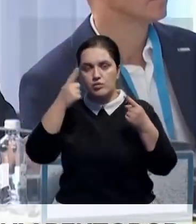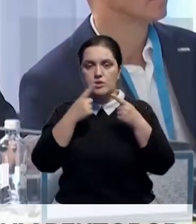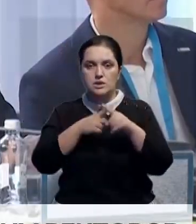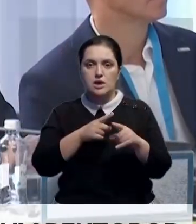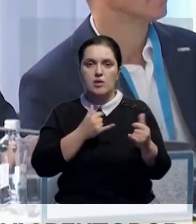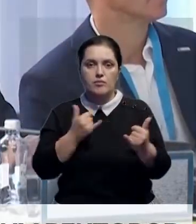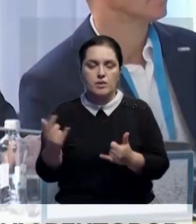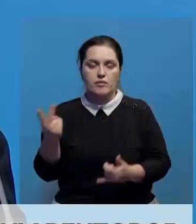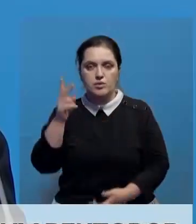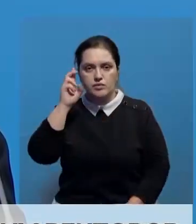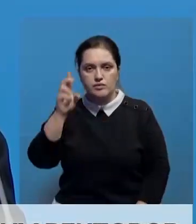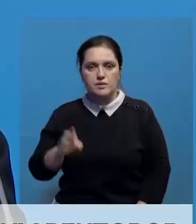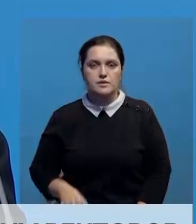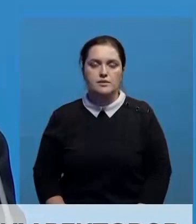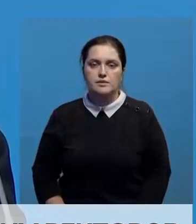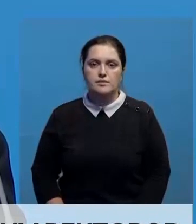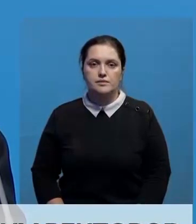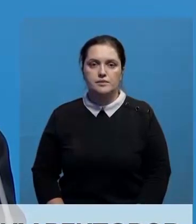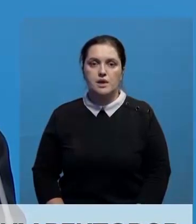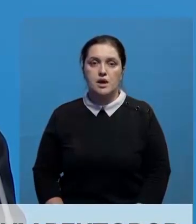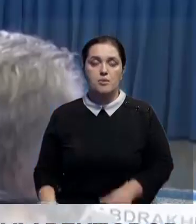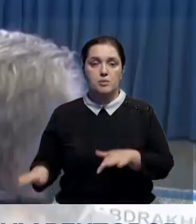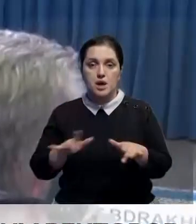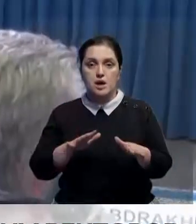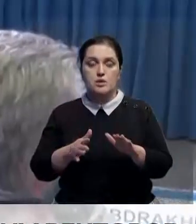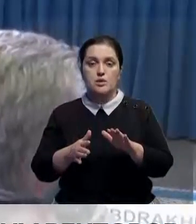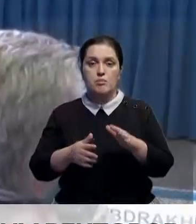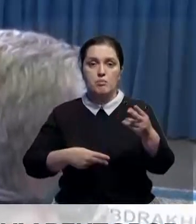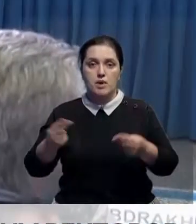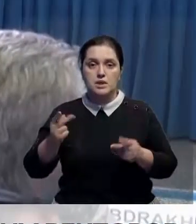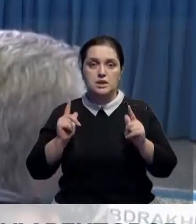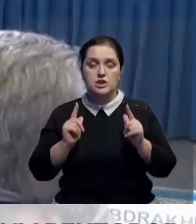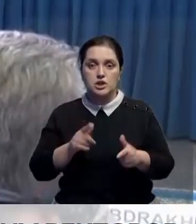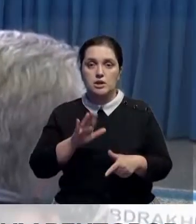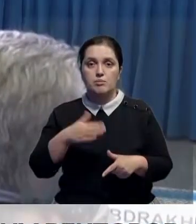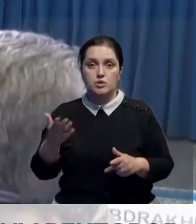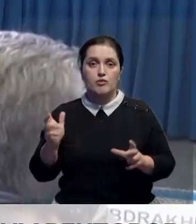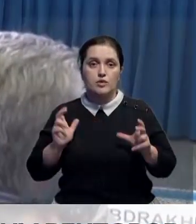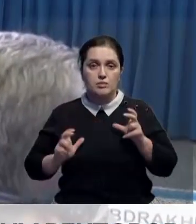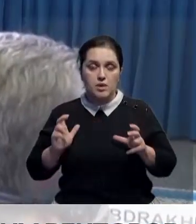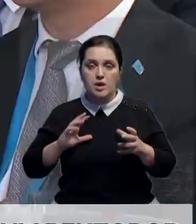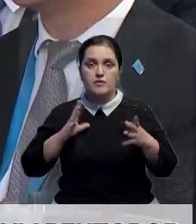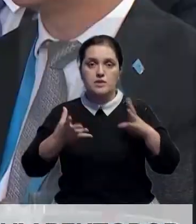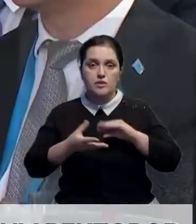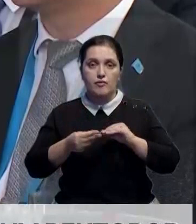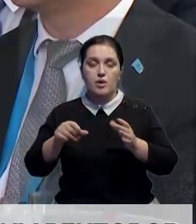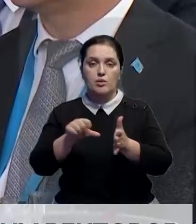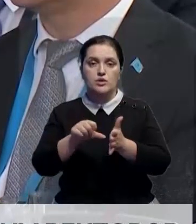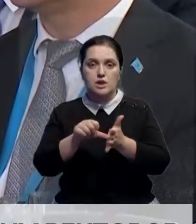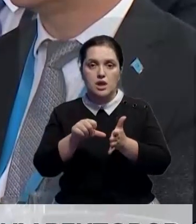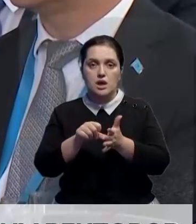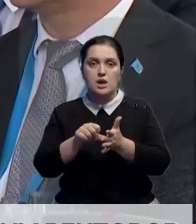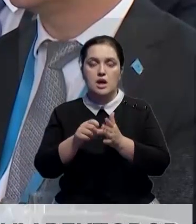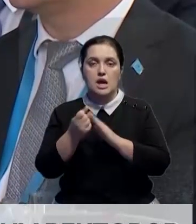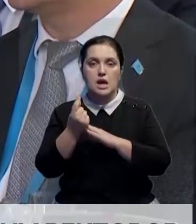науку и технологии во благо двух стран. В рамках мероприятия стороны подписали соглашение между вузами. Всего в форуме приняли